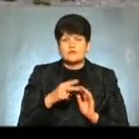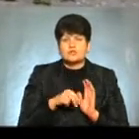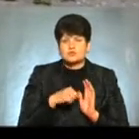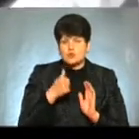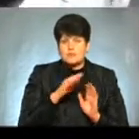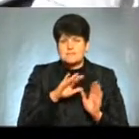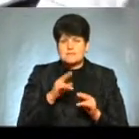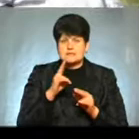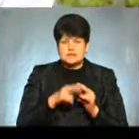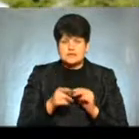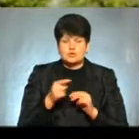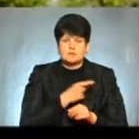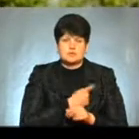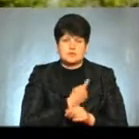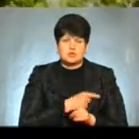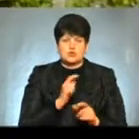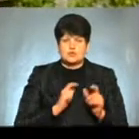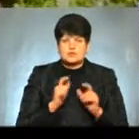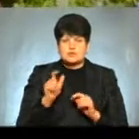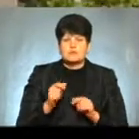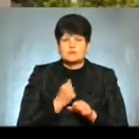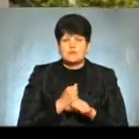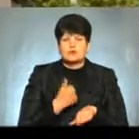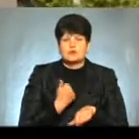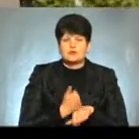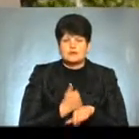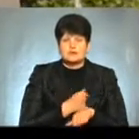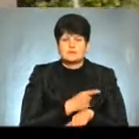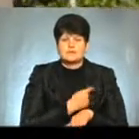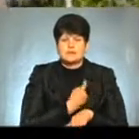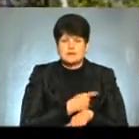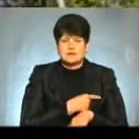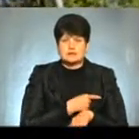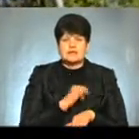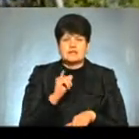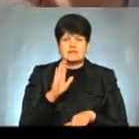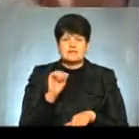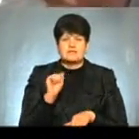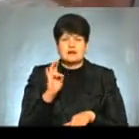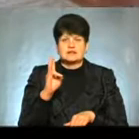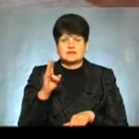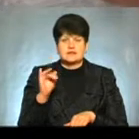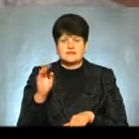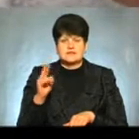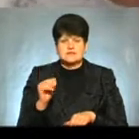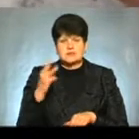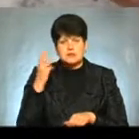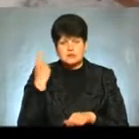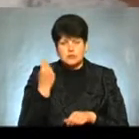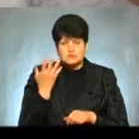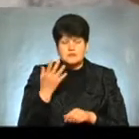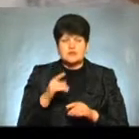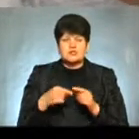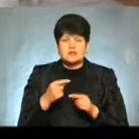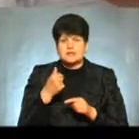Після закінчення Тернопільського медінституту працював головним лікарем дільничної лікарні в селі Іванківці на Хмельниччині За рік до катастрофи